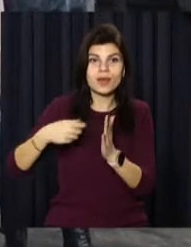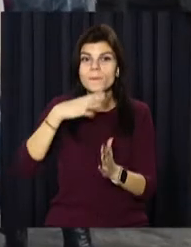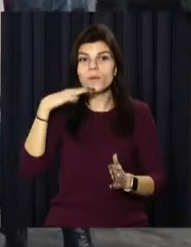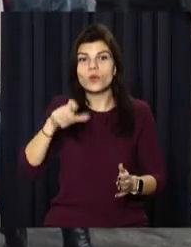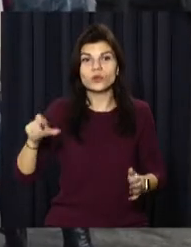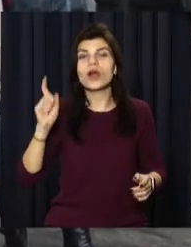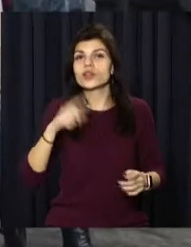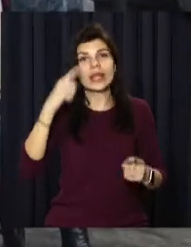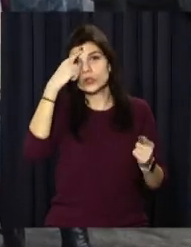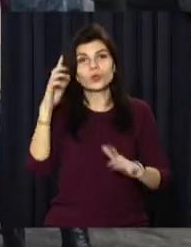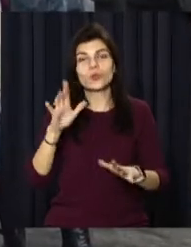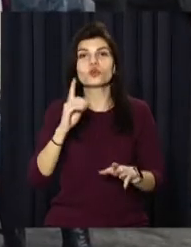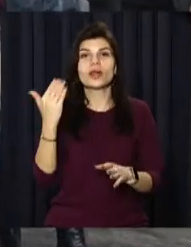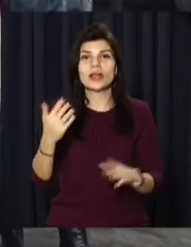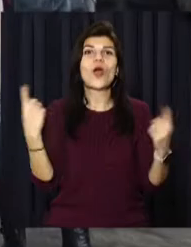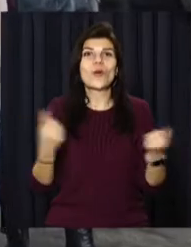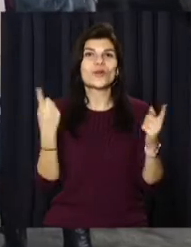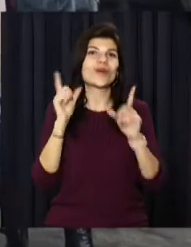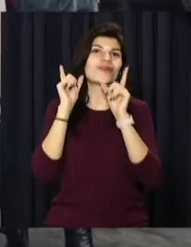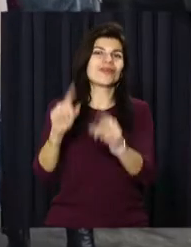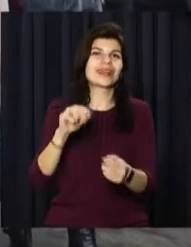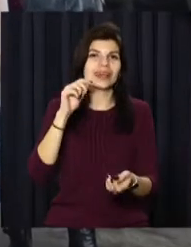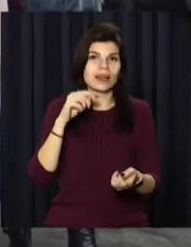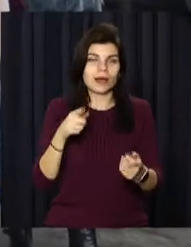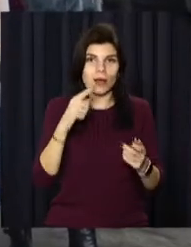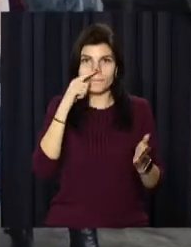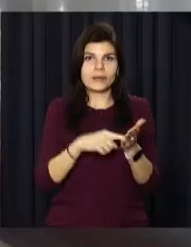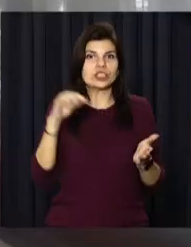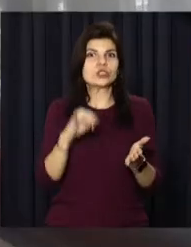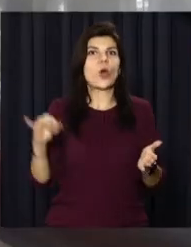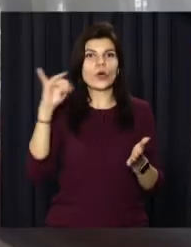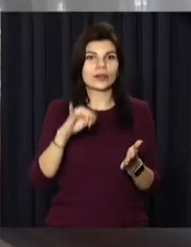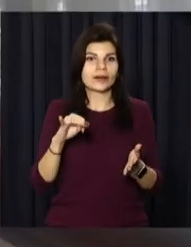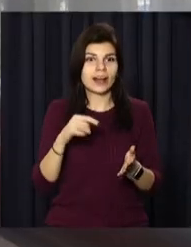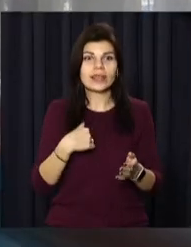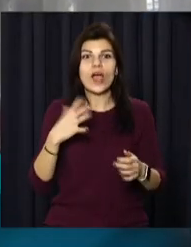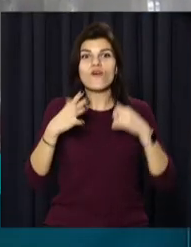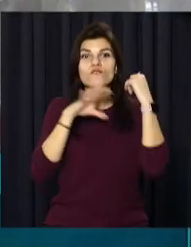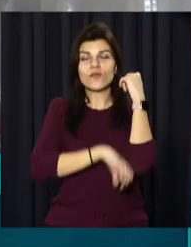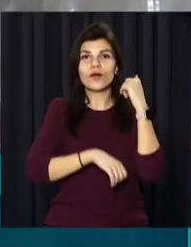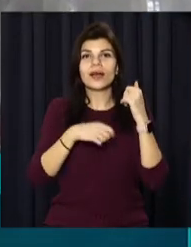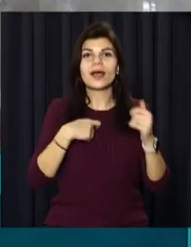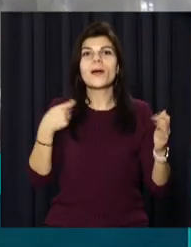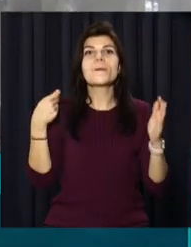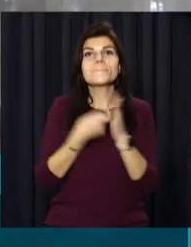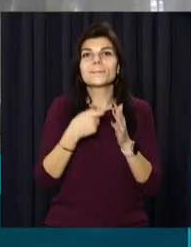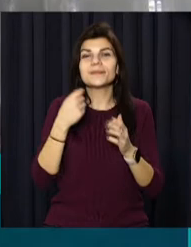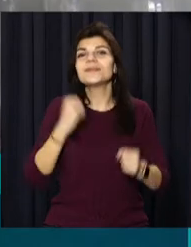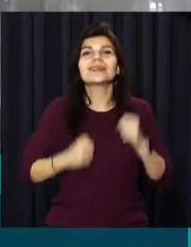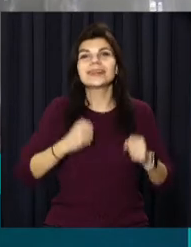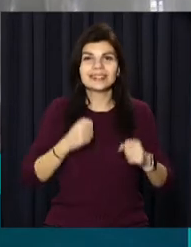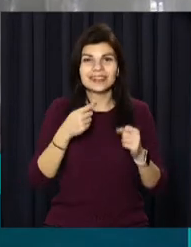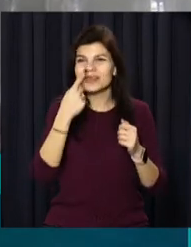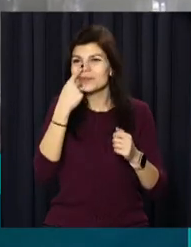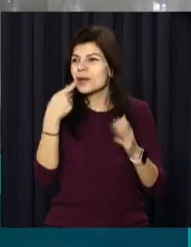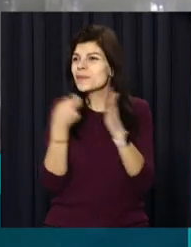пасажирів навіть і не думали, що їхня звичайна поїздка може стати історичною. Я в кінці вже прибіжав билет на останній минуці, купив